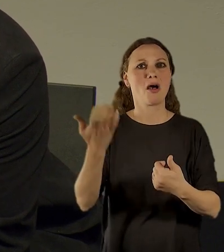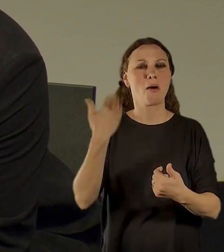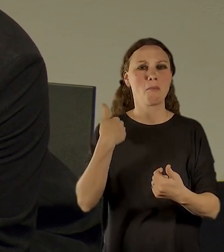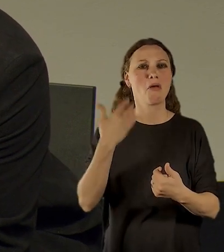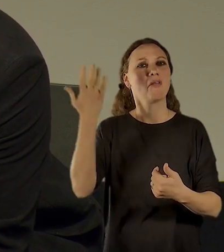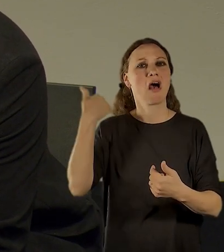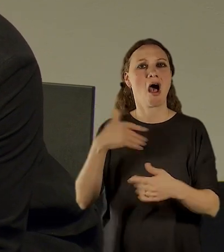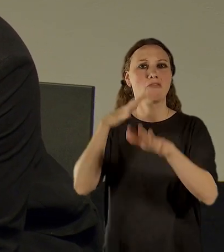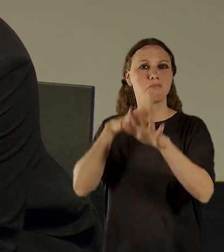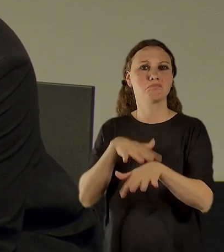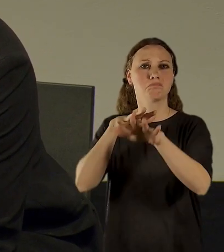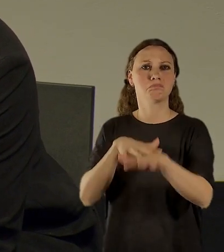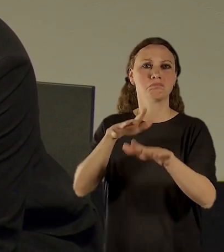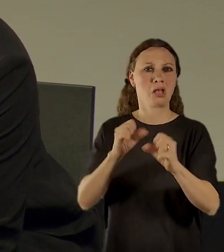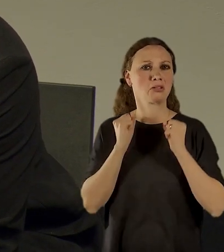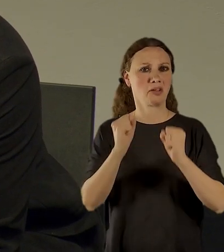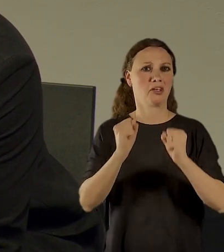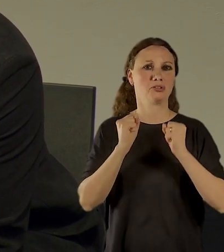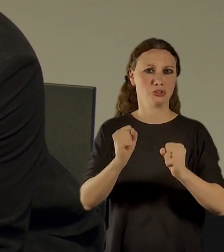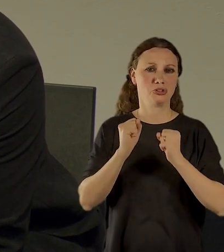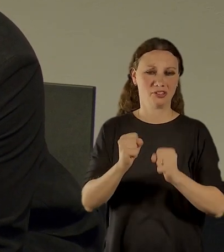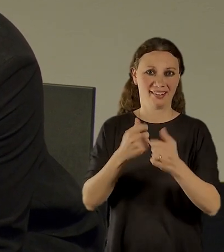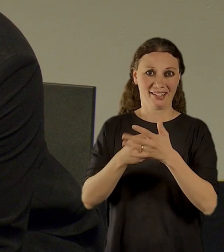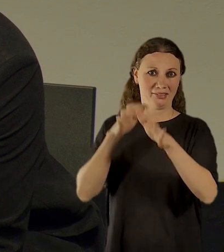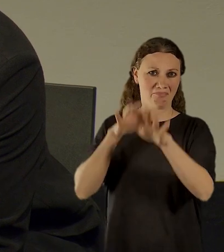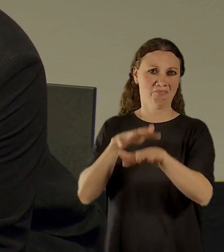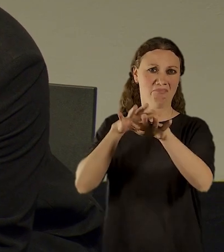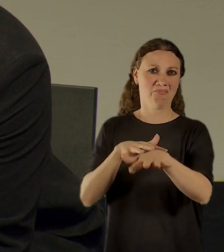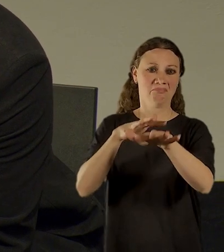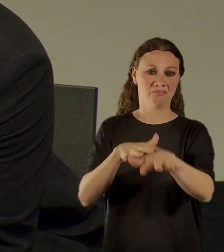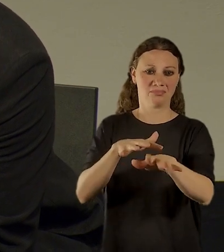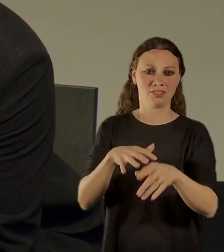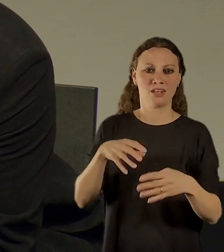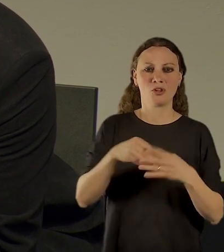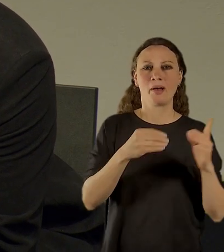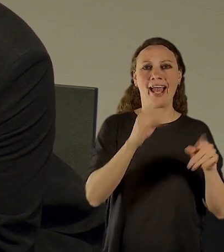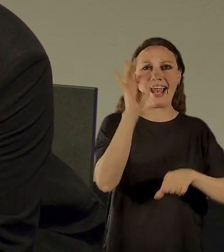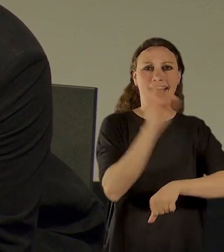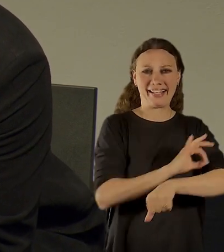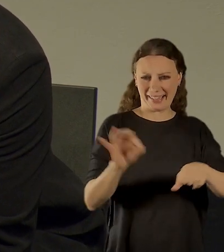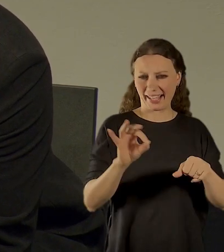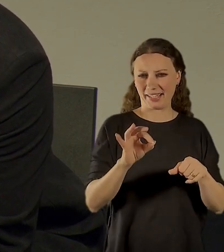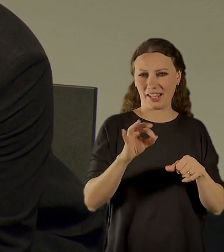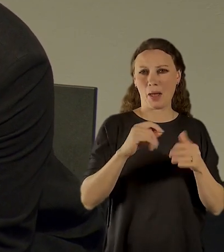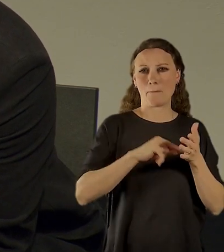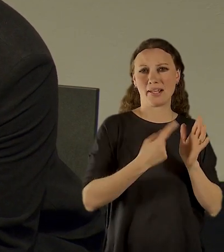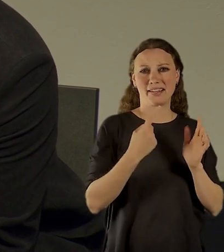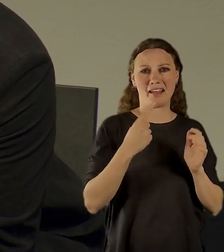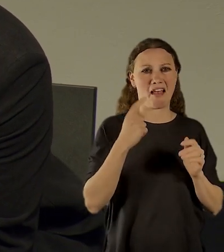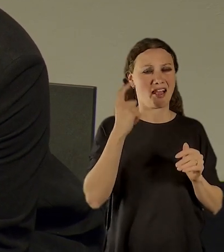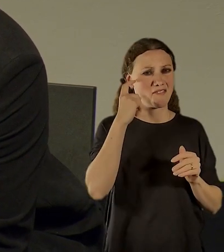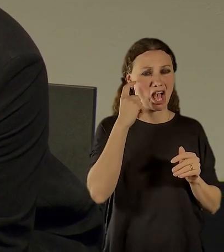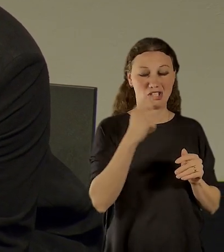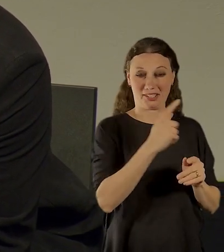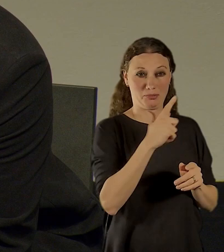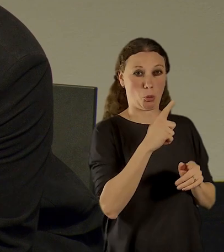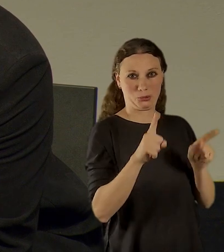jmenovec, architekt Petr Hlaváček, si myslím, že to asi nebyl jediný,